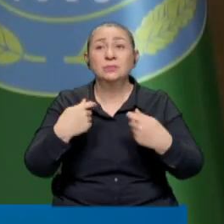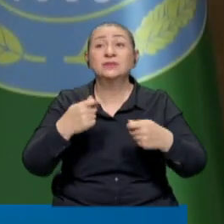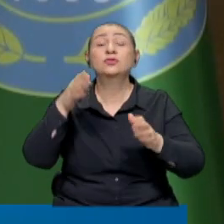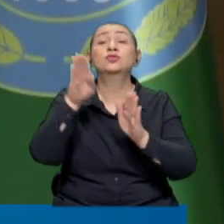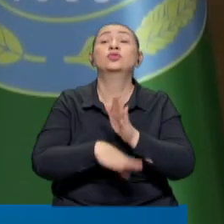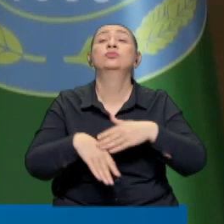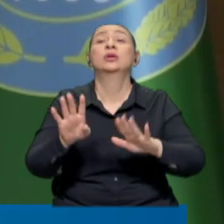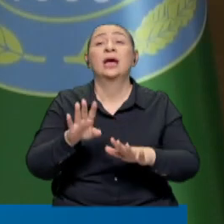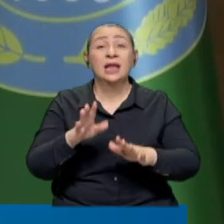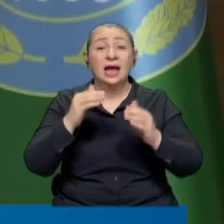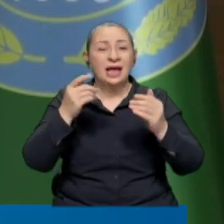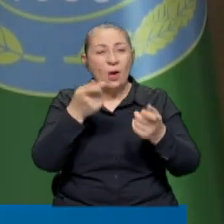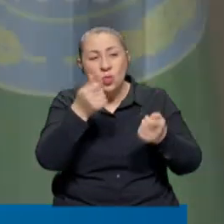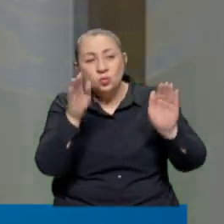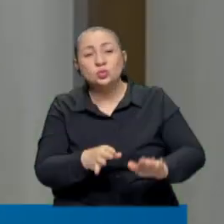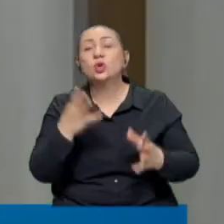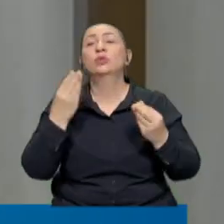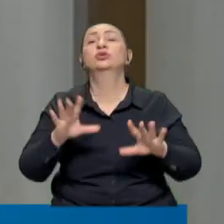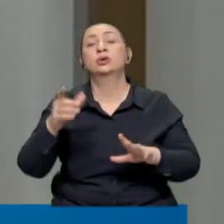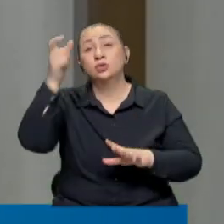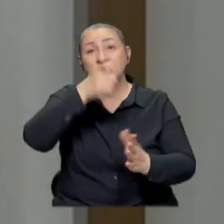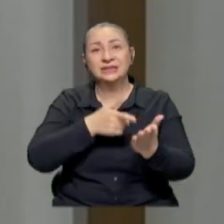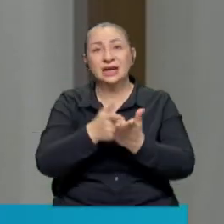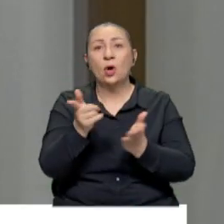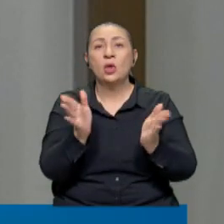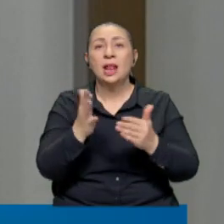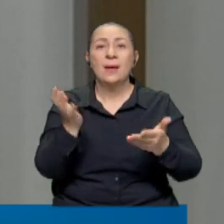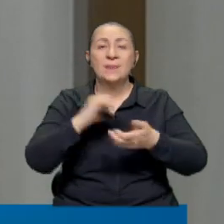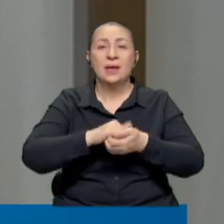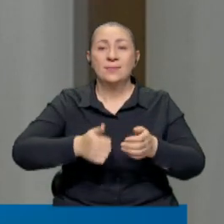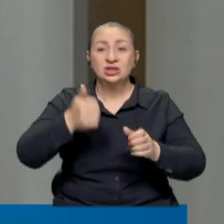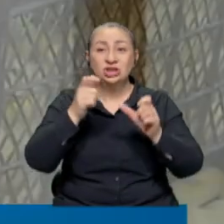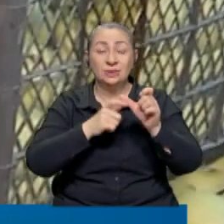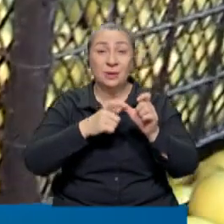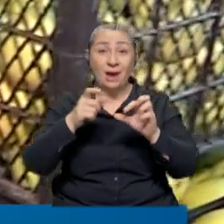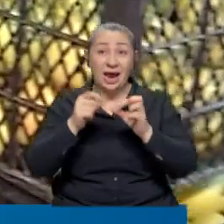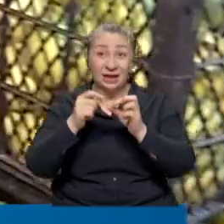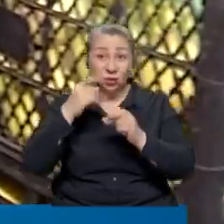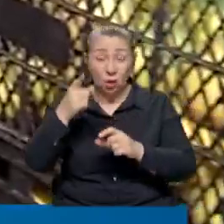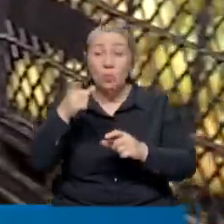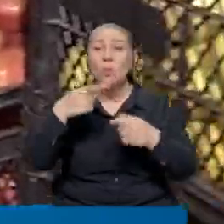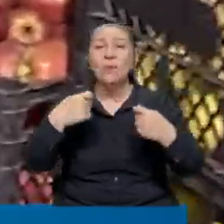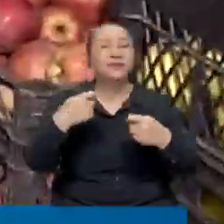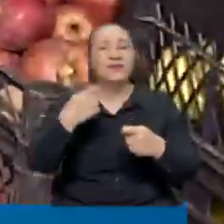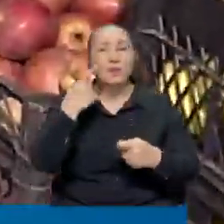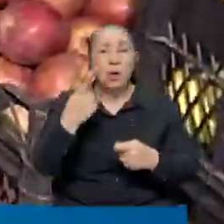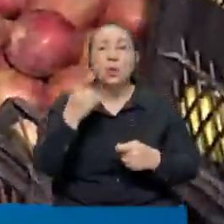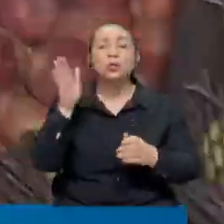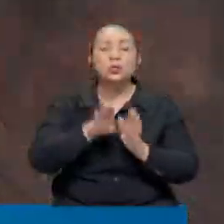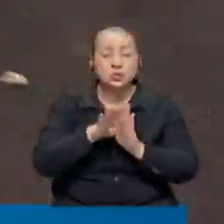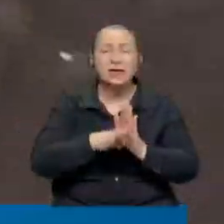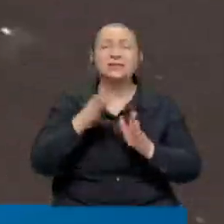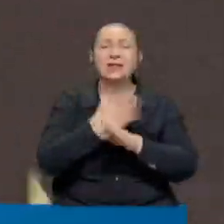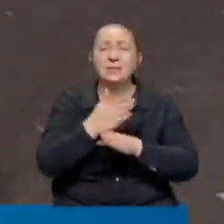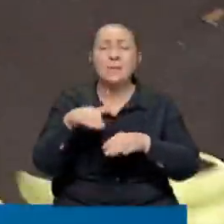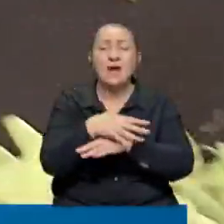düşürülmeden raflara ucuzluk gelmez. Türkiye Ziraat Odaları Birliği Başkanı Şemsi Bayraktar'a göre de bu maliyetlerle ucuza sebze, meyve,